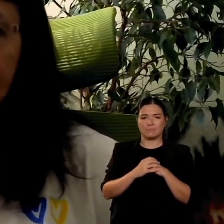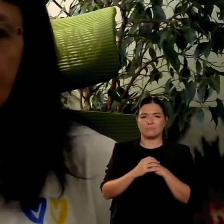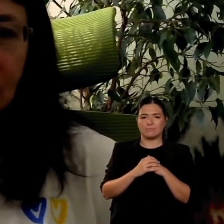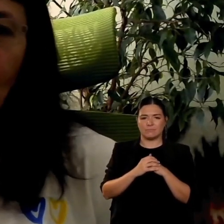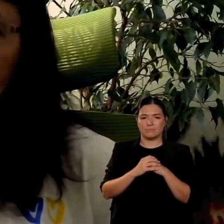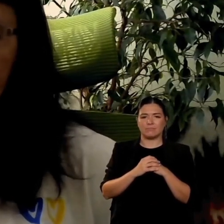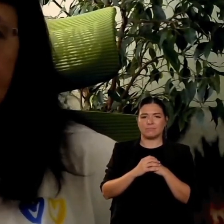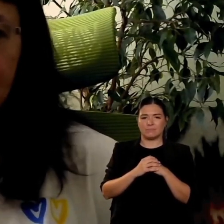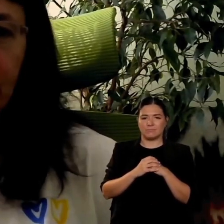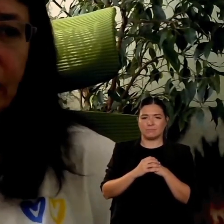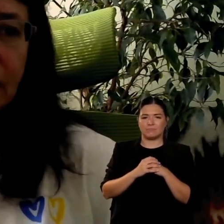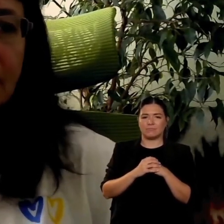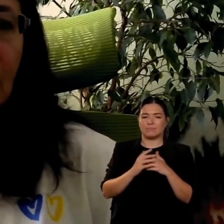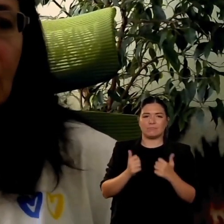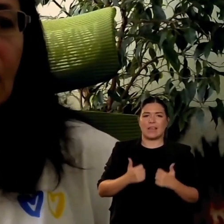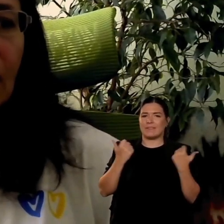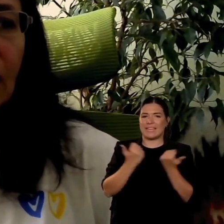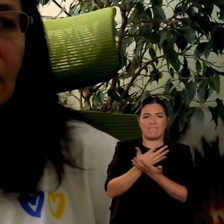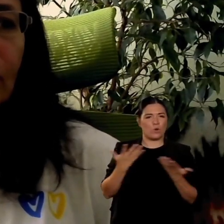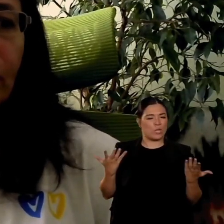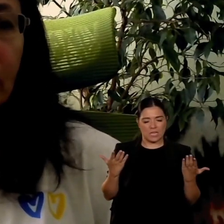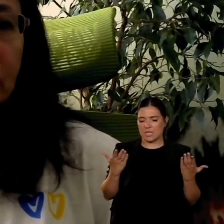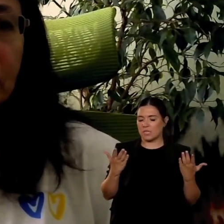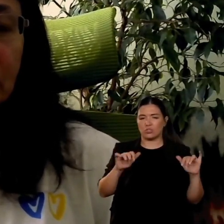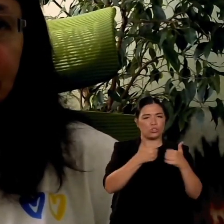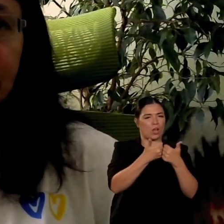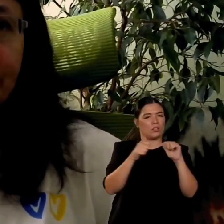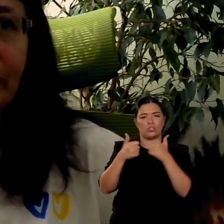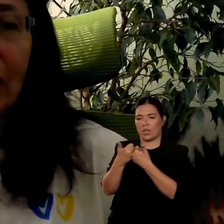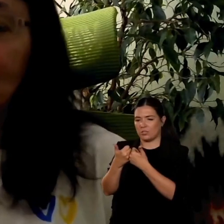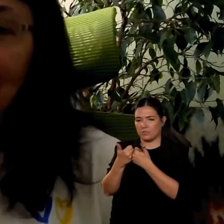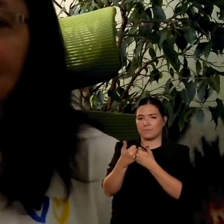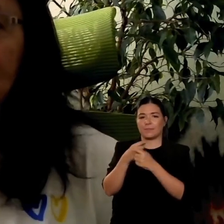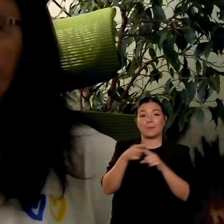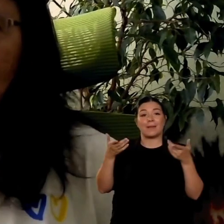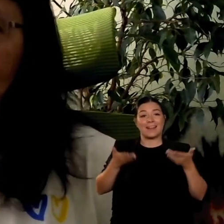che si possa avere un futuro di amabilità